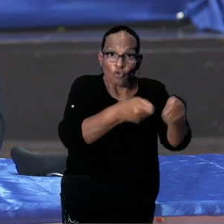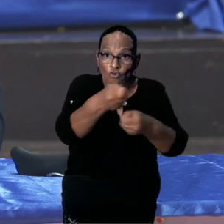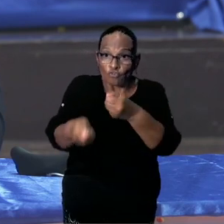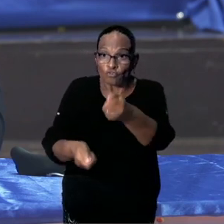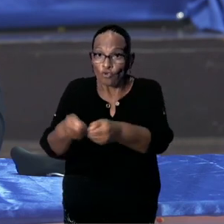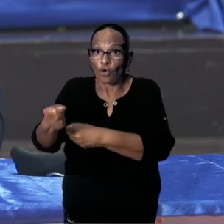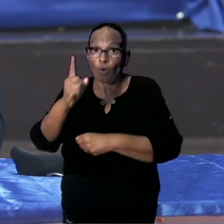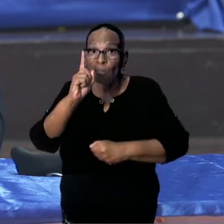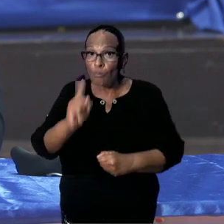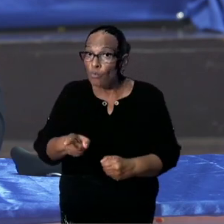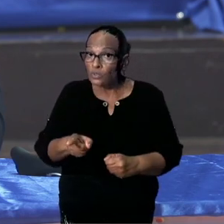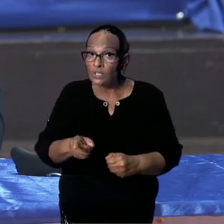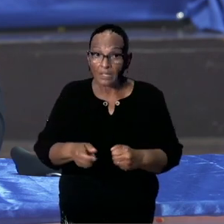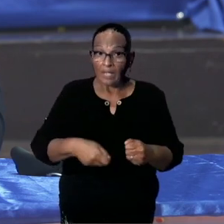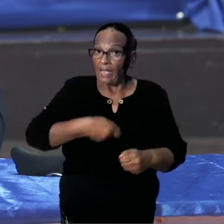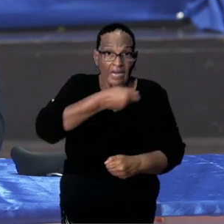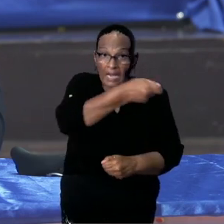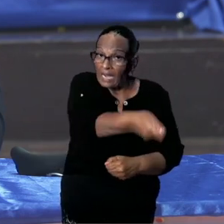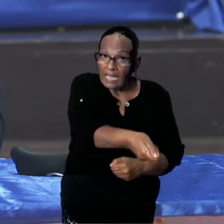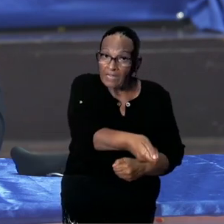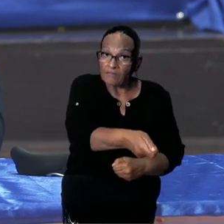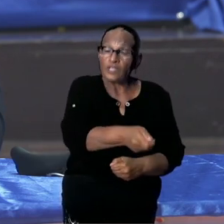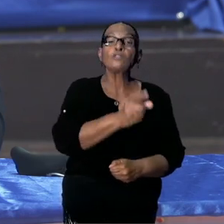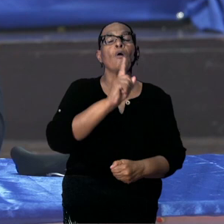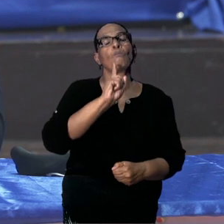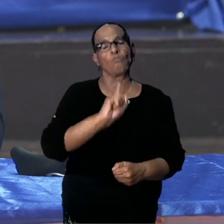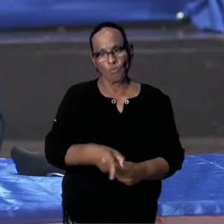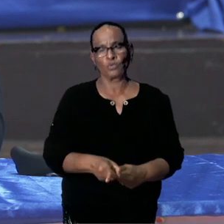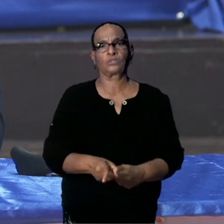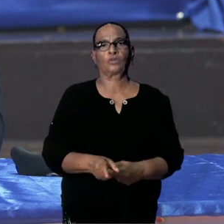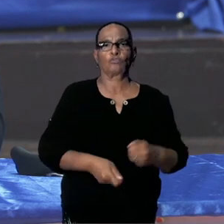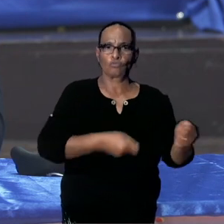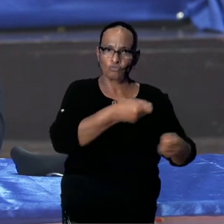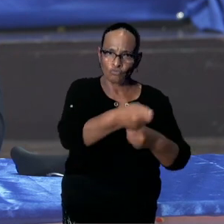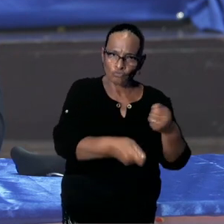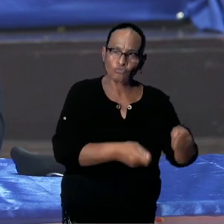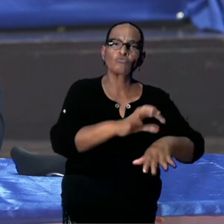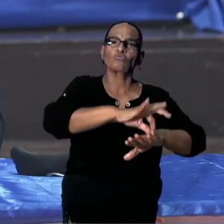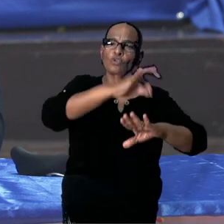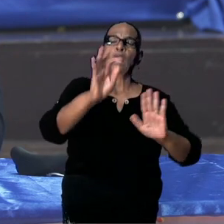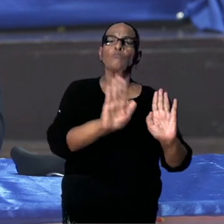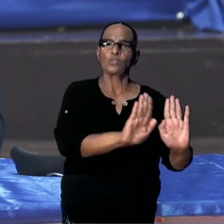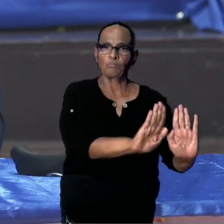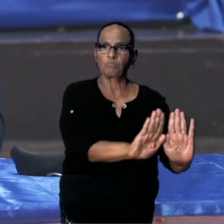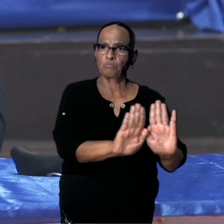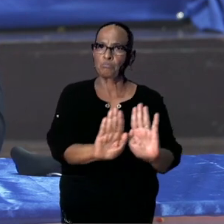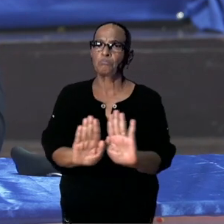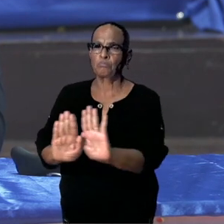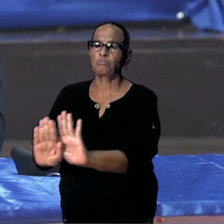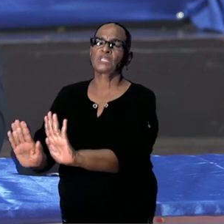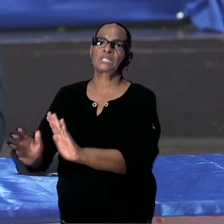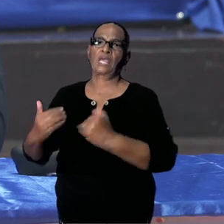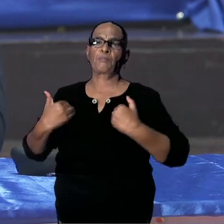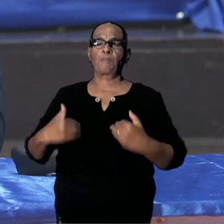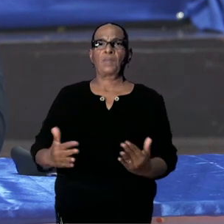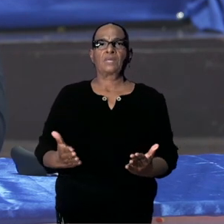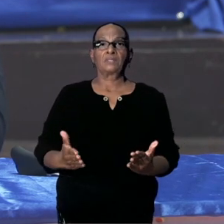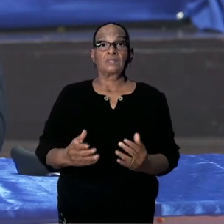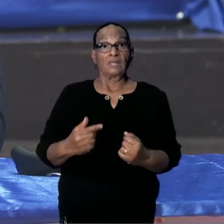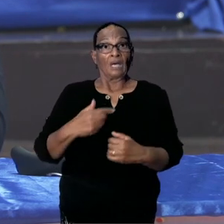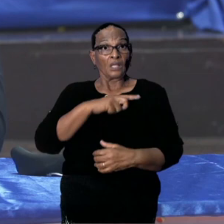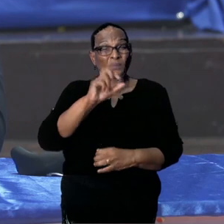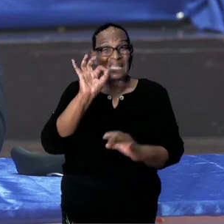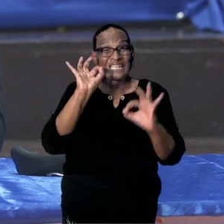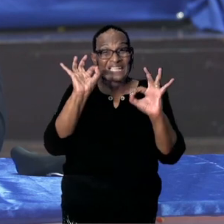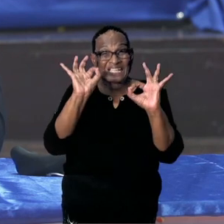En anders niet zouden krijgen uit te oefenen. We moeten de gezondheid dus beschermen. Als wij heel kritisch